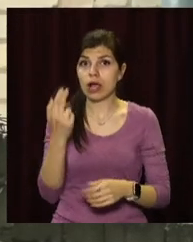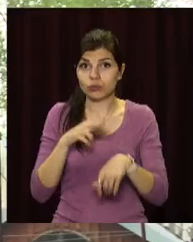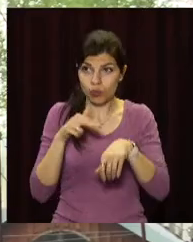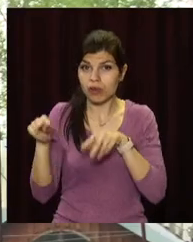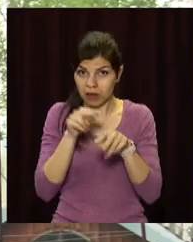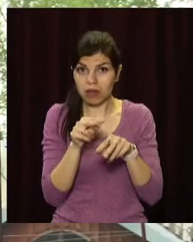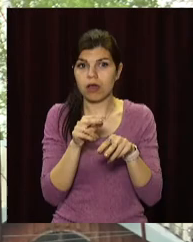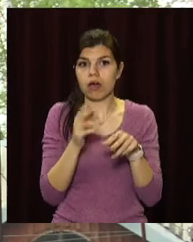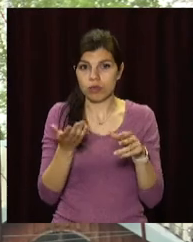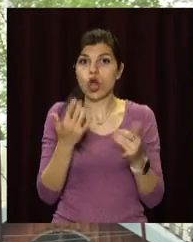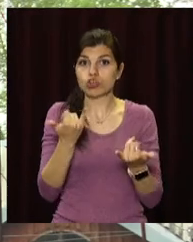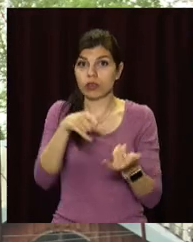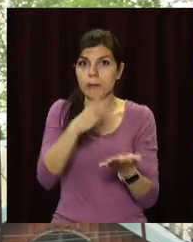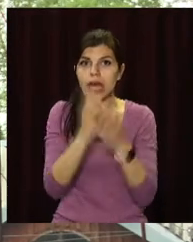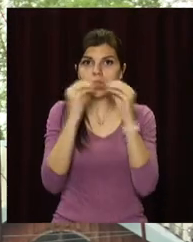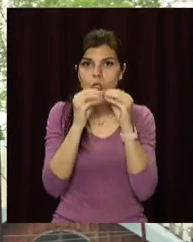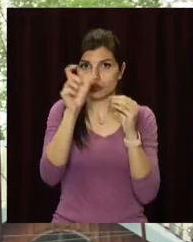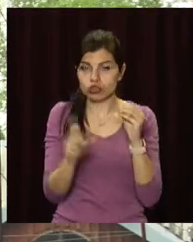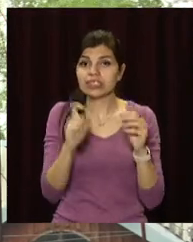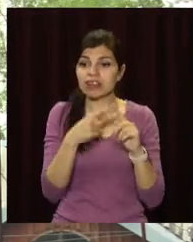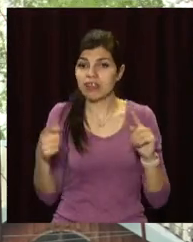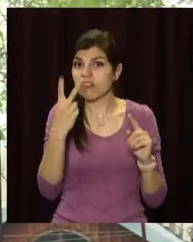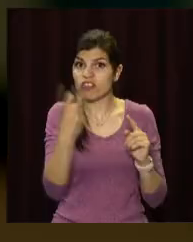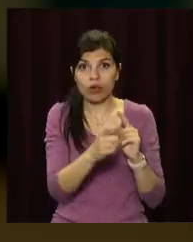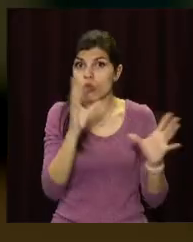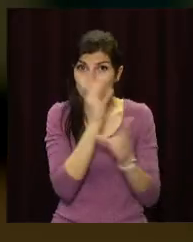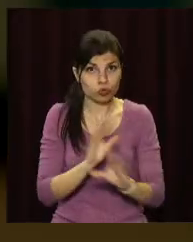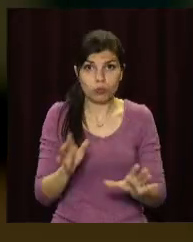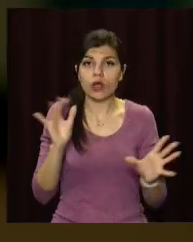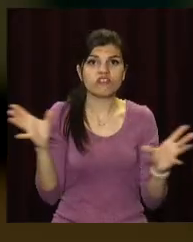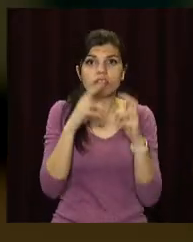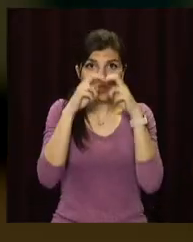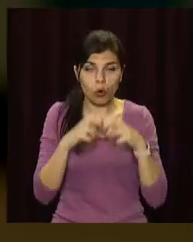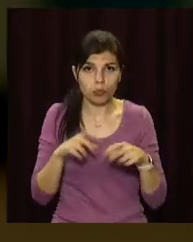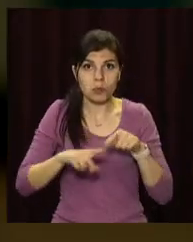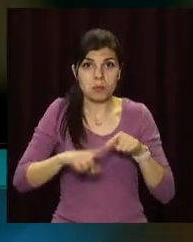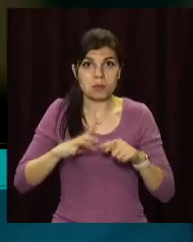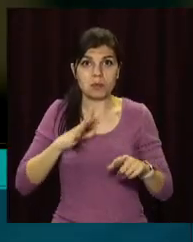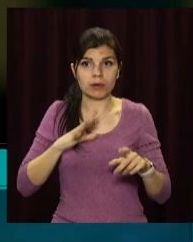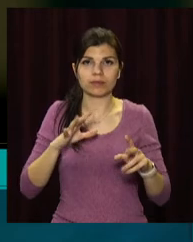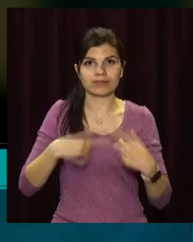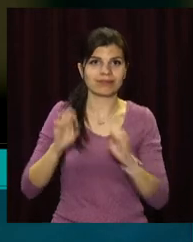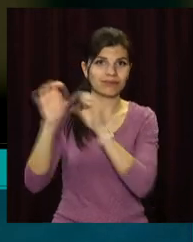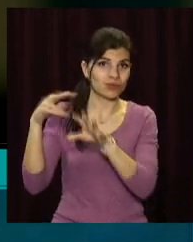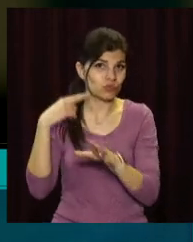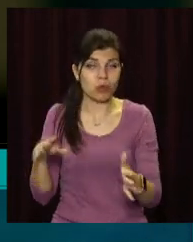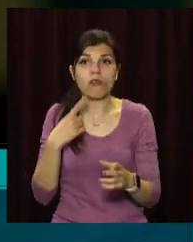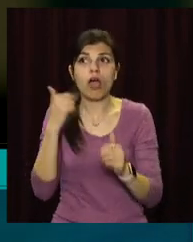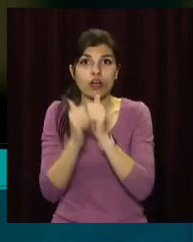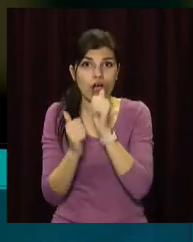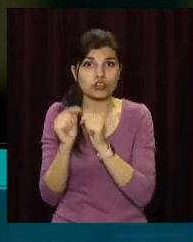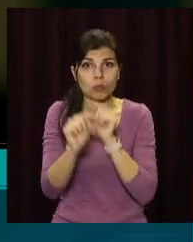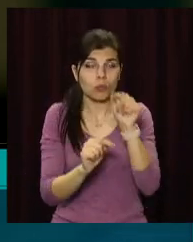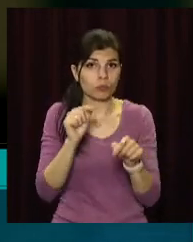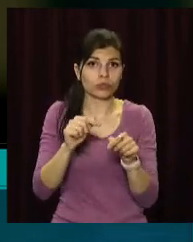пацієнтів. Експерти кажуть, за два тижні не встигнуть завершити всі дослідження. Вони вже поступають в різне час, тому кожному різний срок. Кому дві